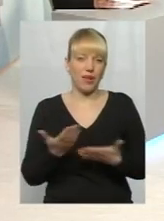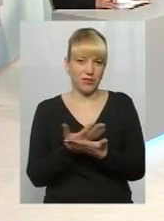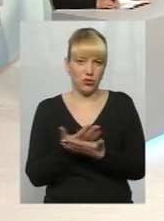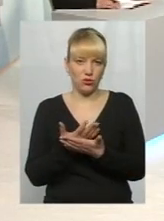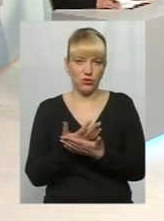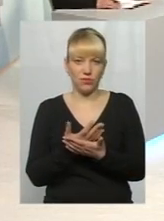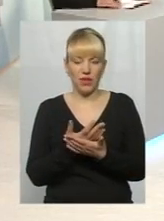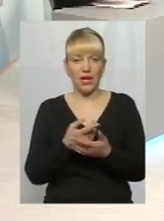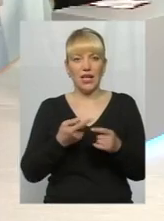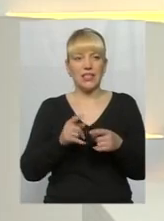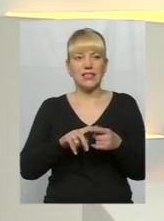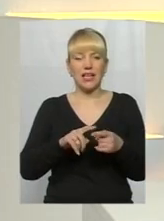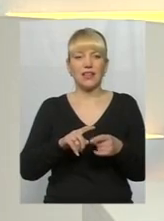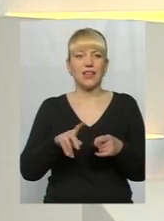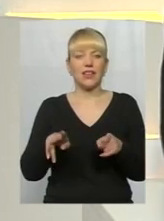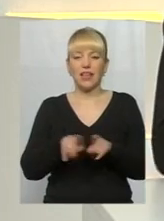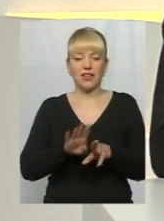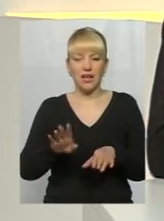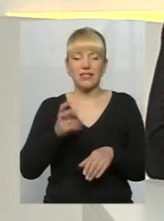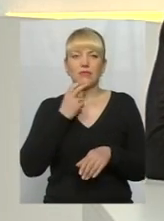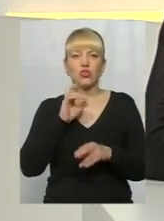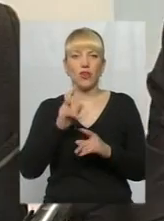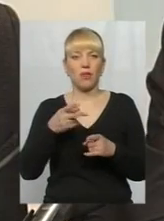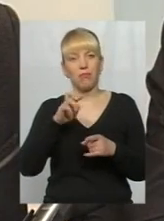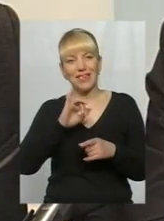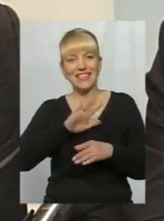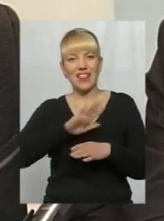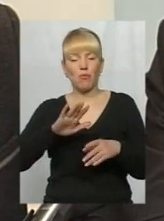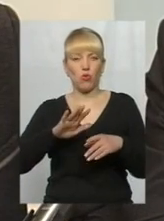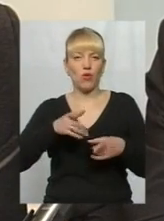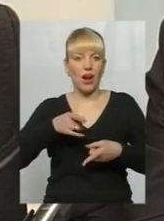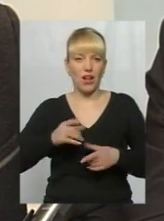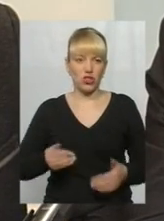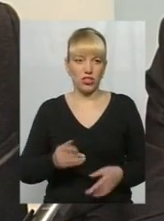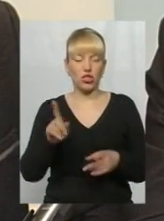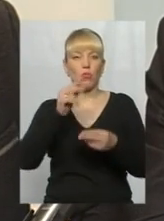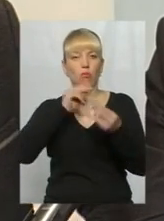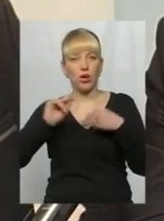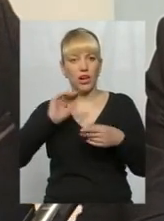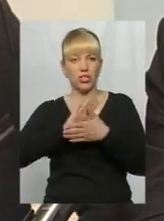смішно, якби це не було реальне життя. Ну і зрештою, щоб покращити ситуацію,